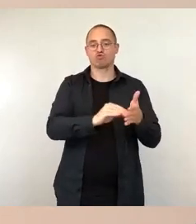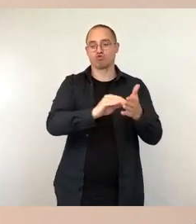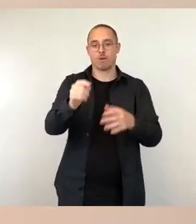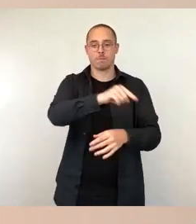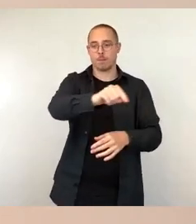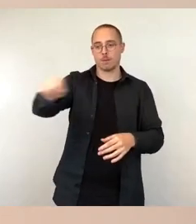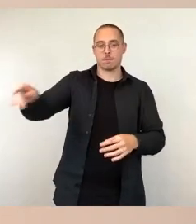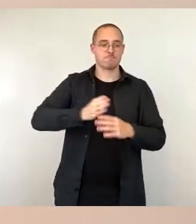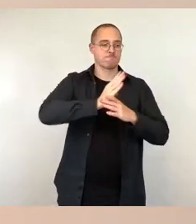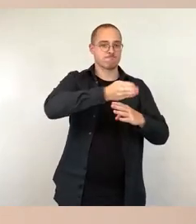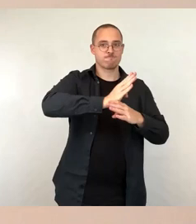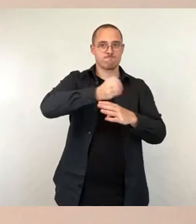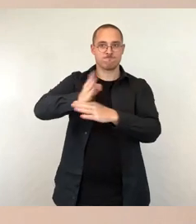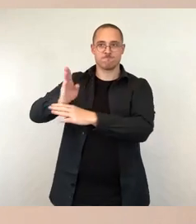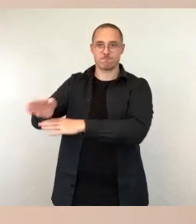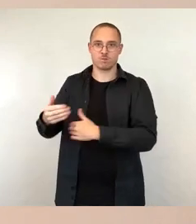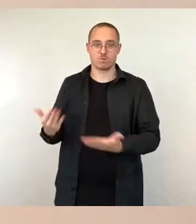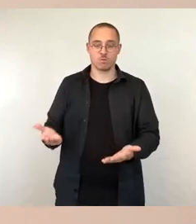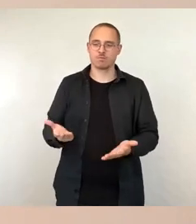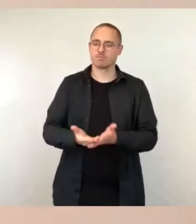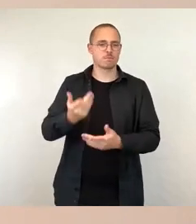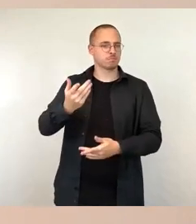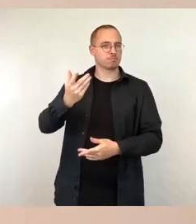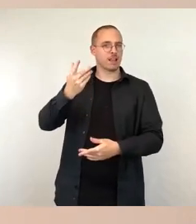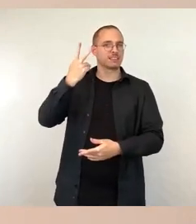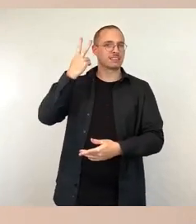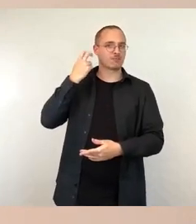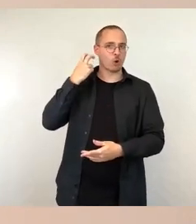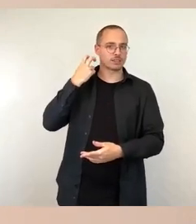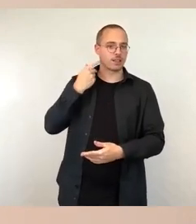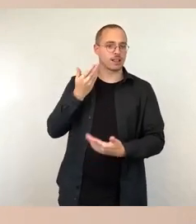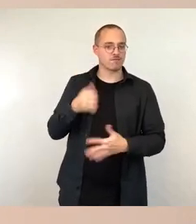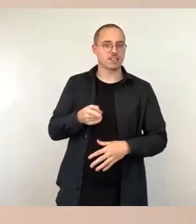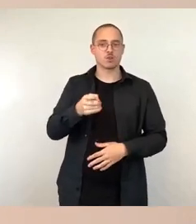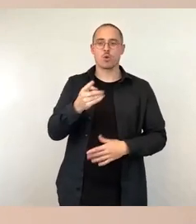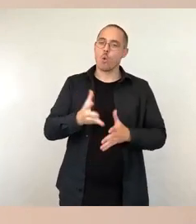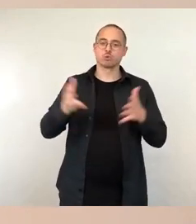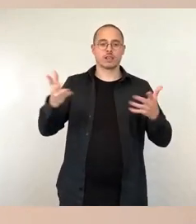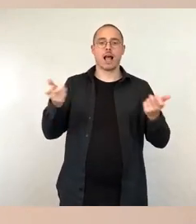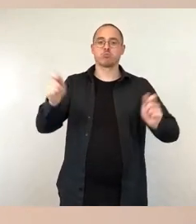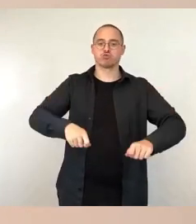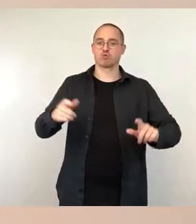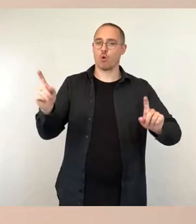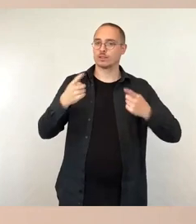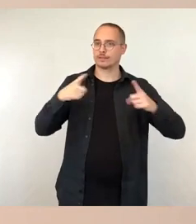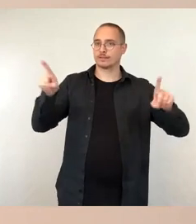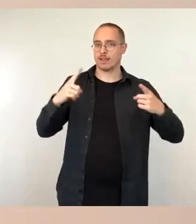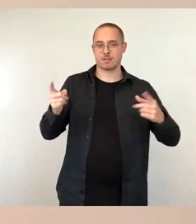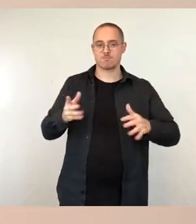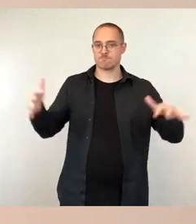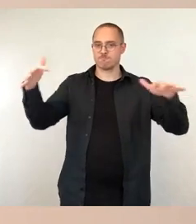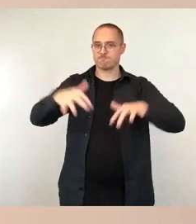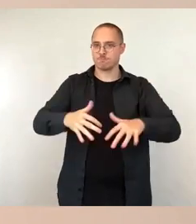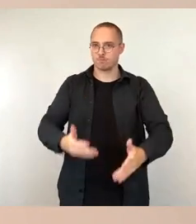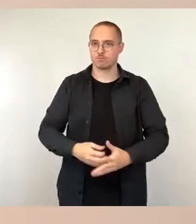Abschlusskonzert für dieses Schuljahr und dass eben das erste Jahr in der ersten Klasse in den Musikschützen in den